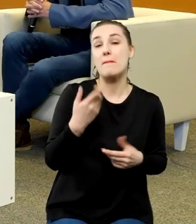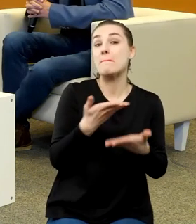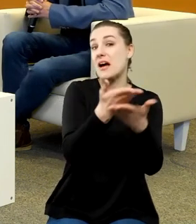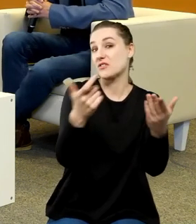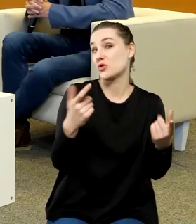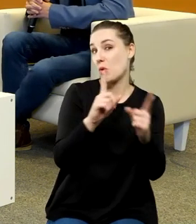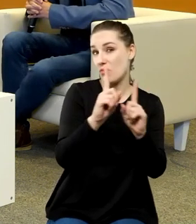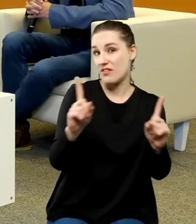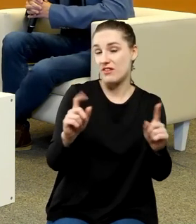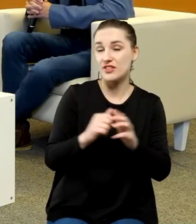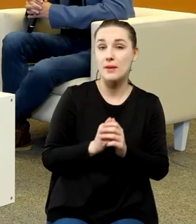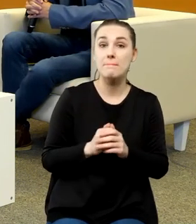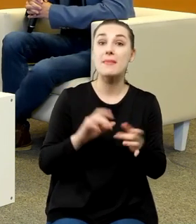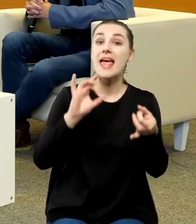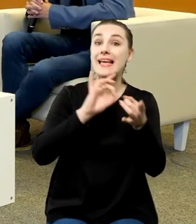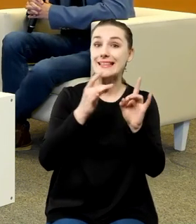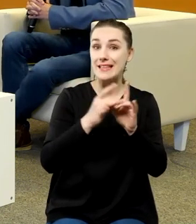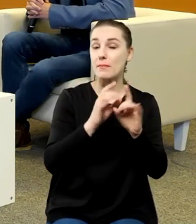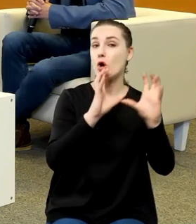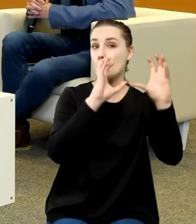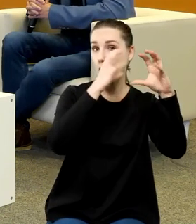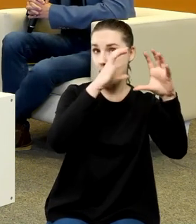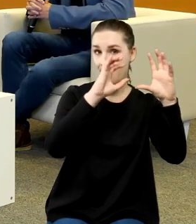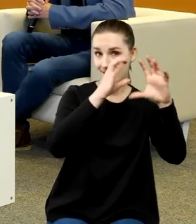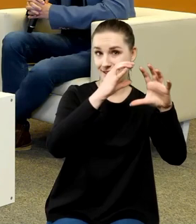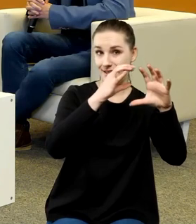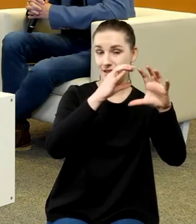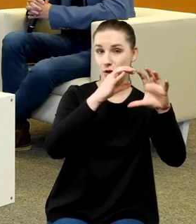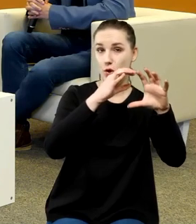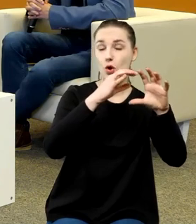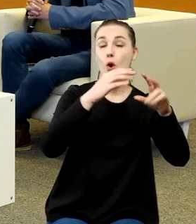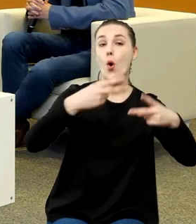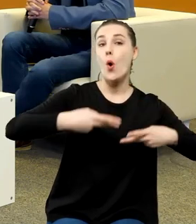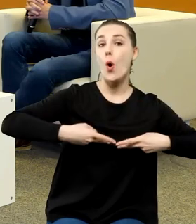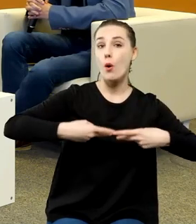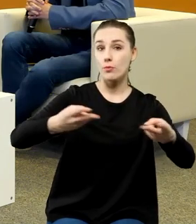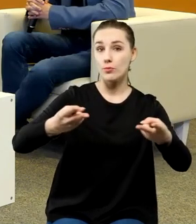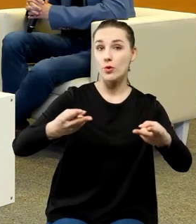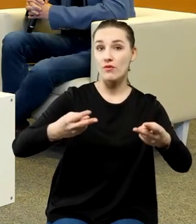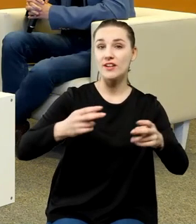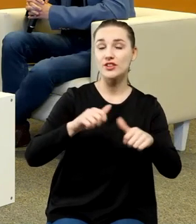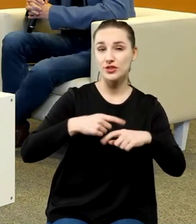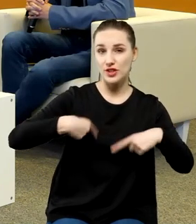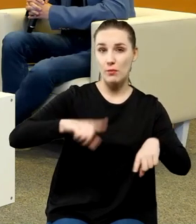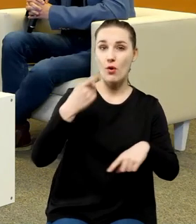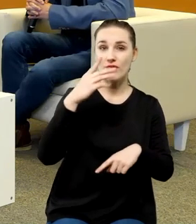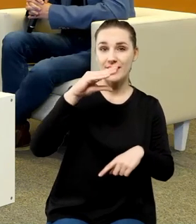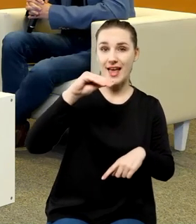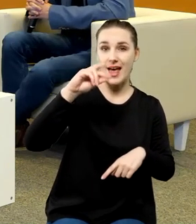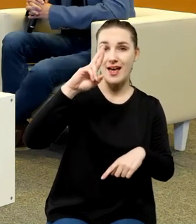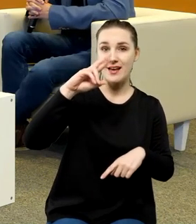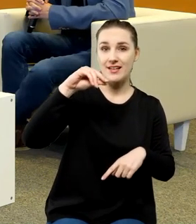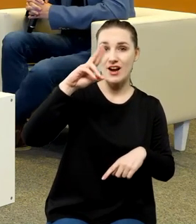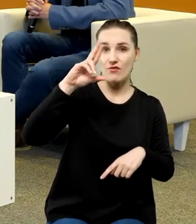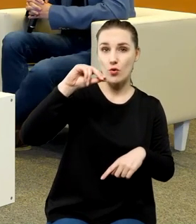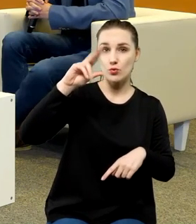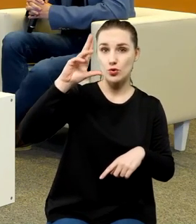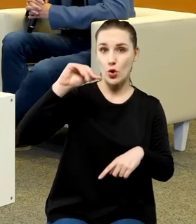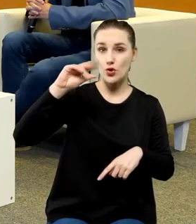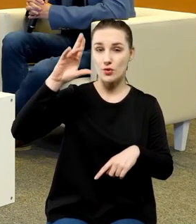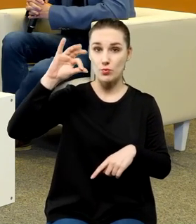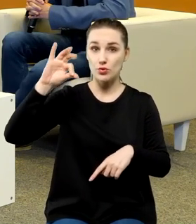temat, że po prostu gdyby Kopernik nie opublikował The Revolutionibus, po prostu ktoś by w